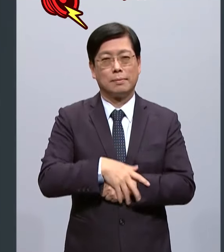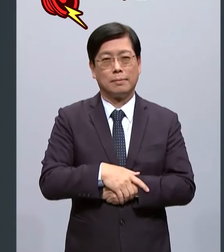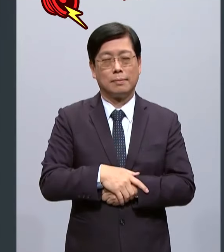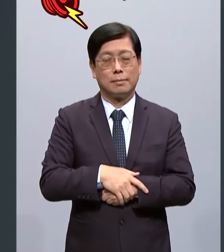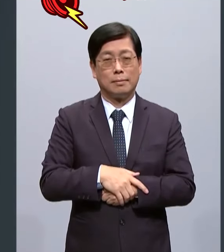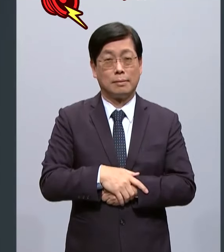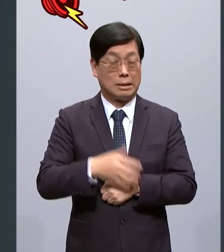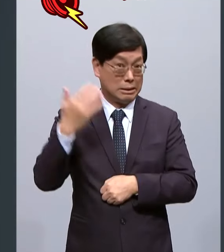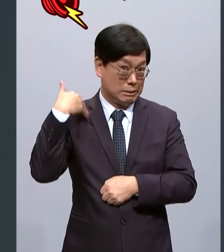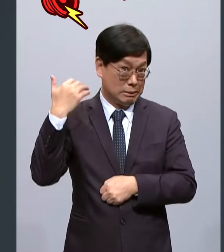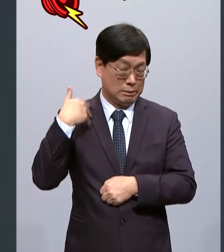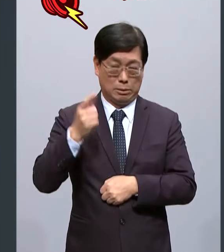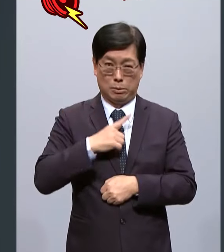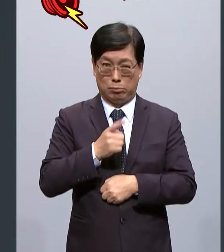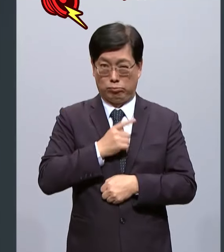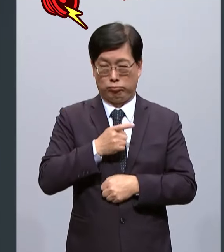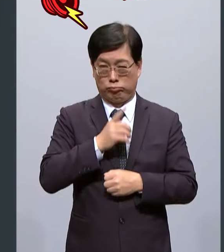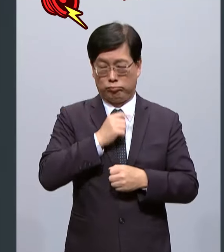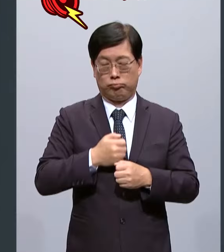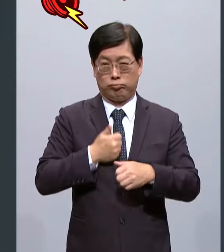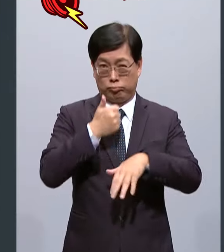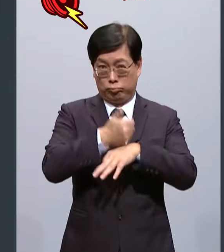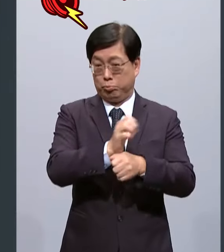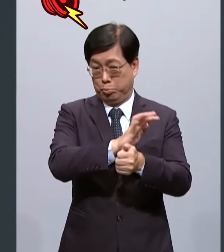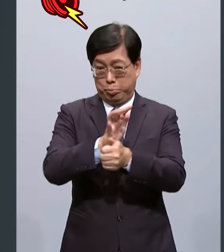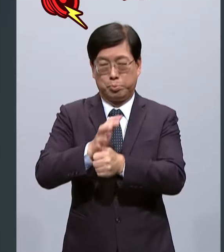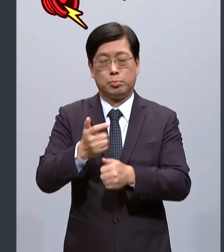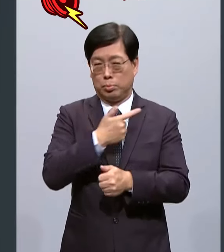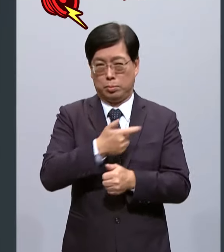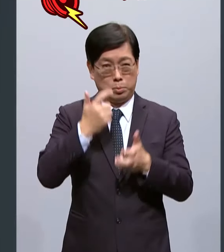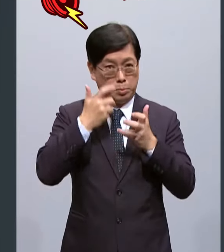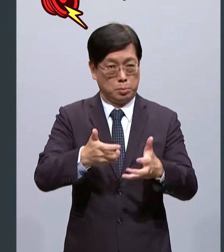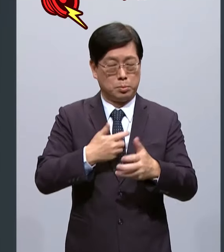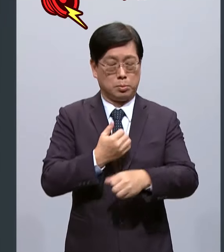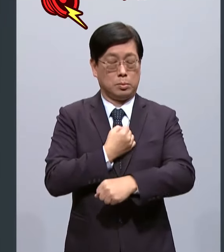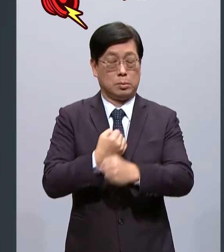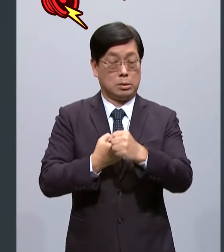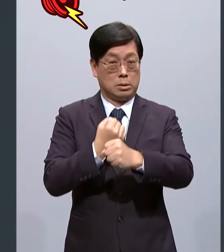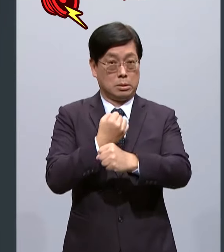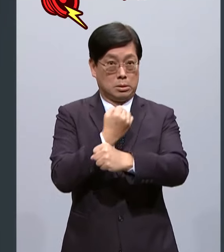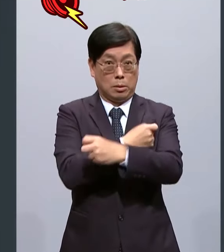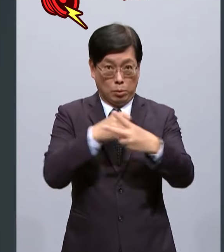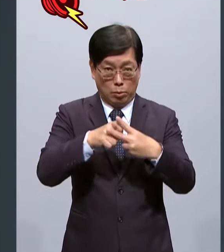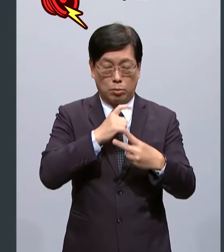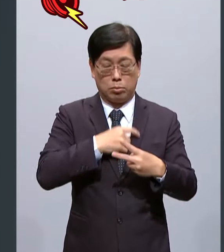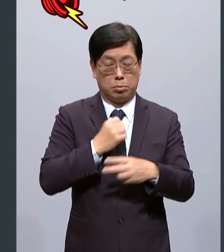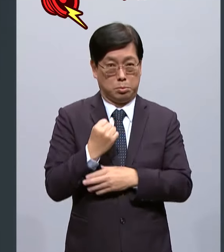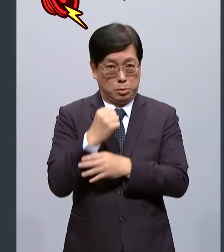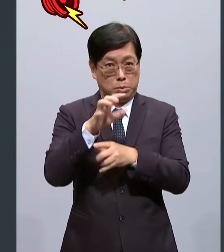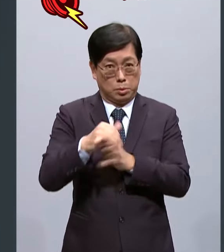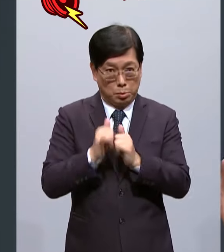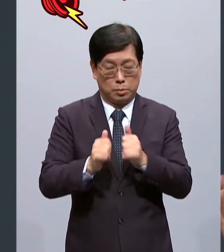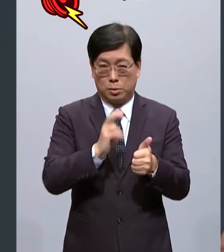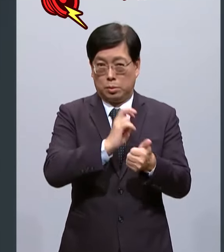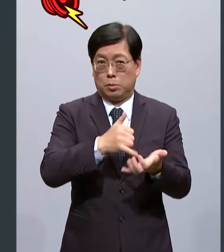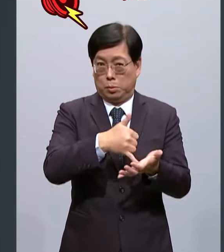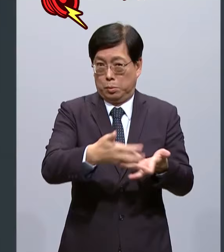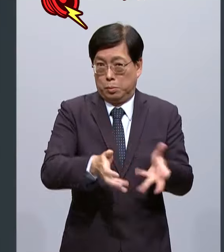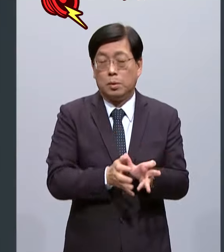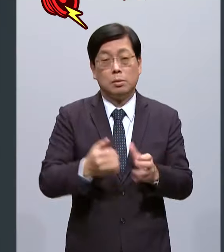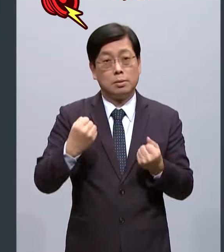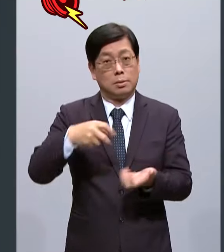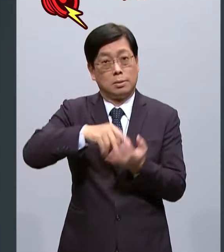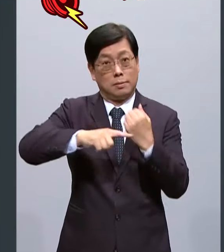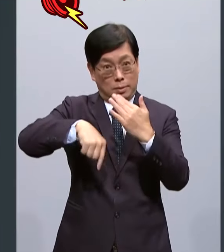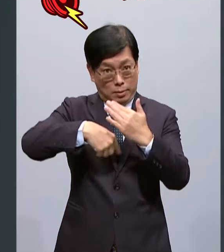在过往的问证当中我非常关心劳工支持农民也照顾弱势我在立法院担